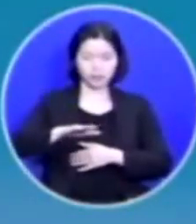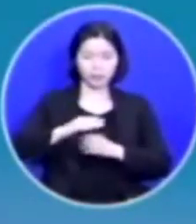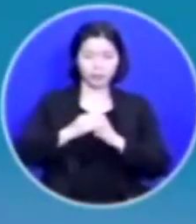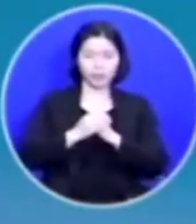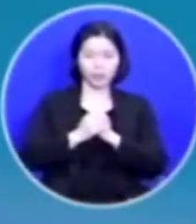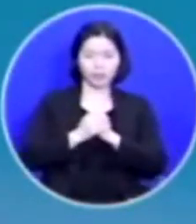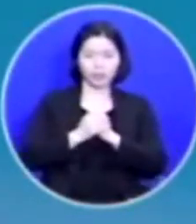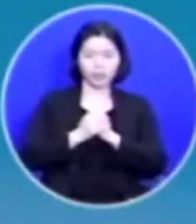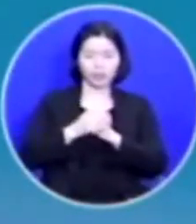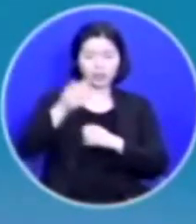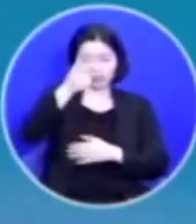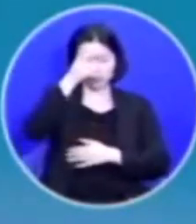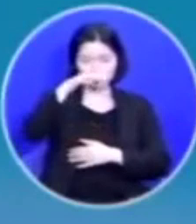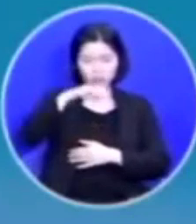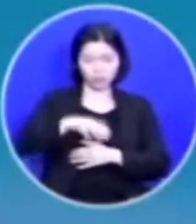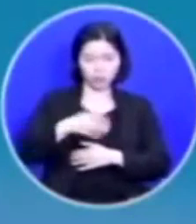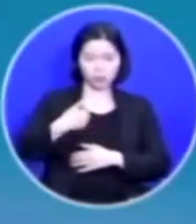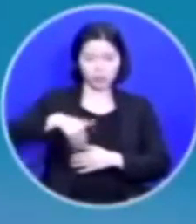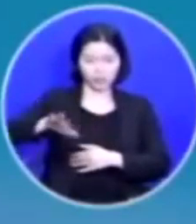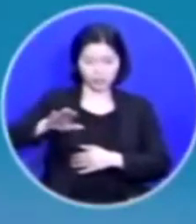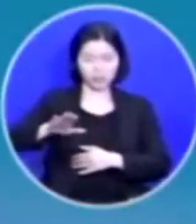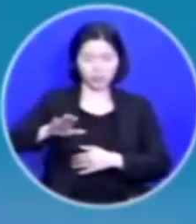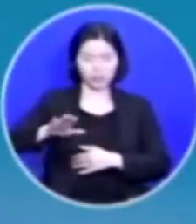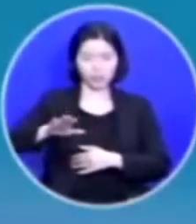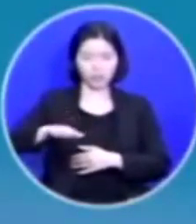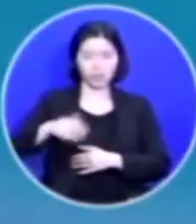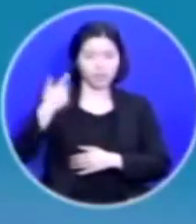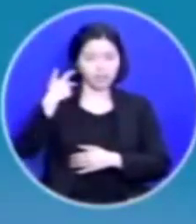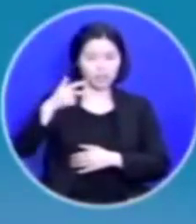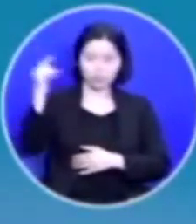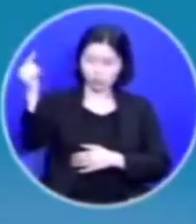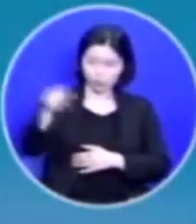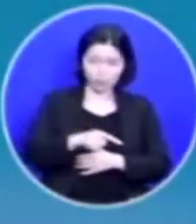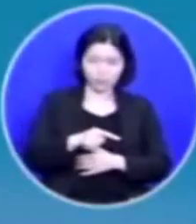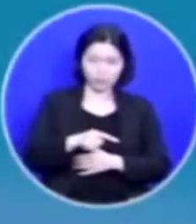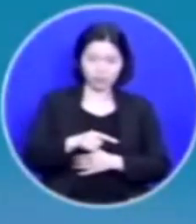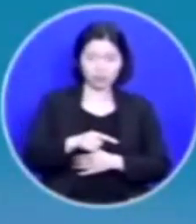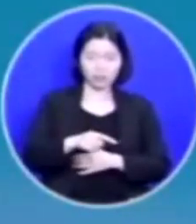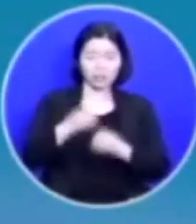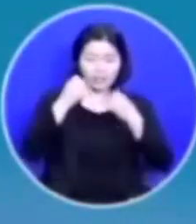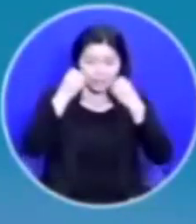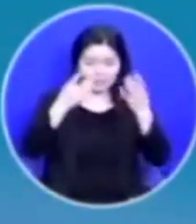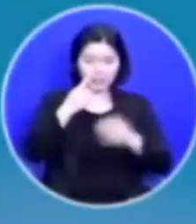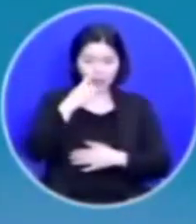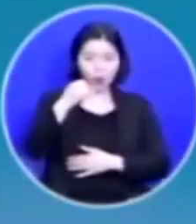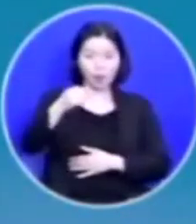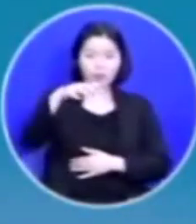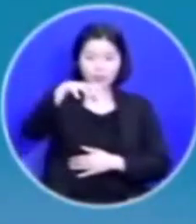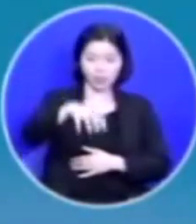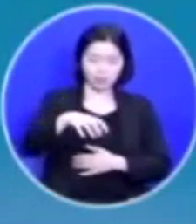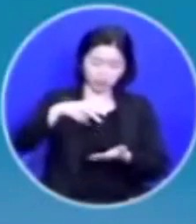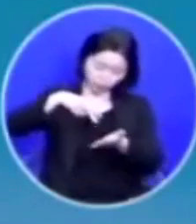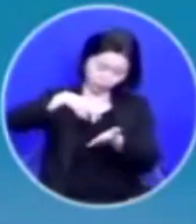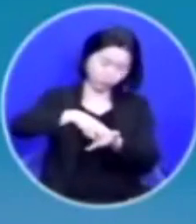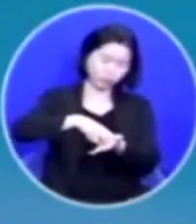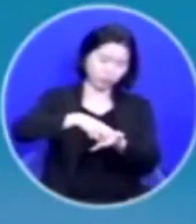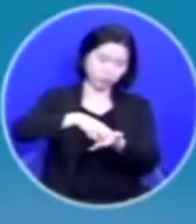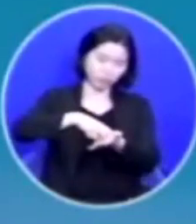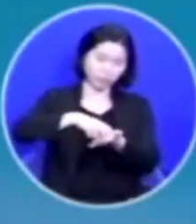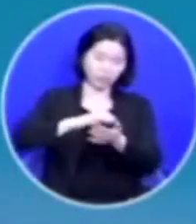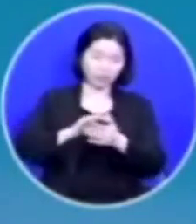그리고는 기도원에 들어갔다가 일주일 뒤에 내려와서 새어머니 앞에 무릎을 꿇었습니다